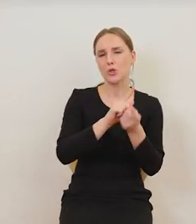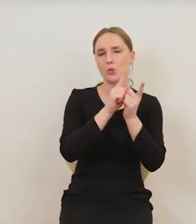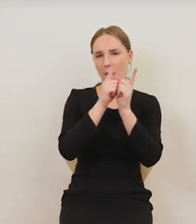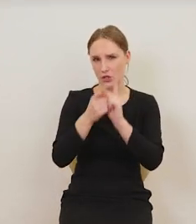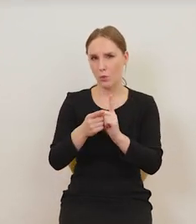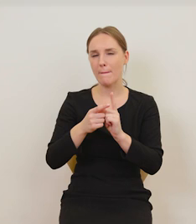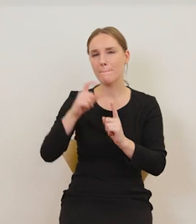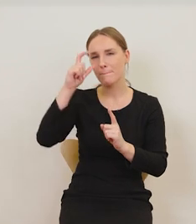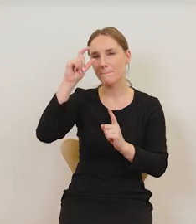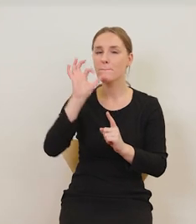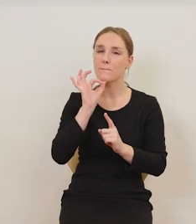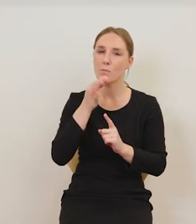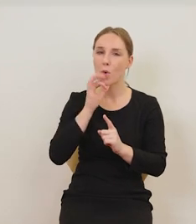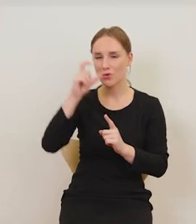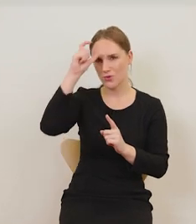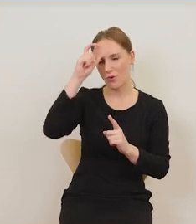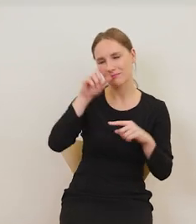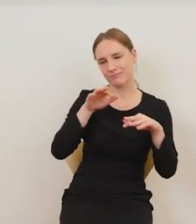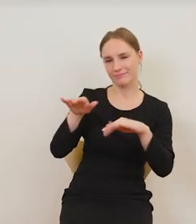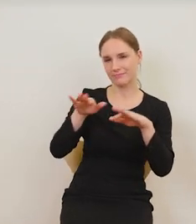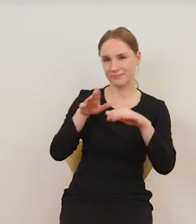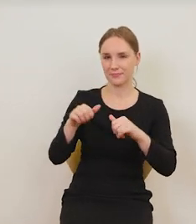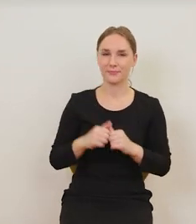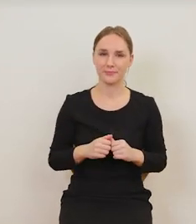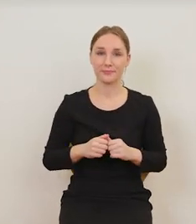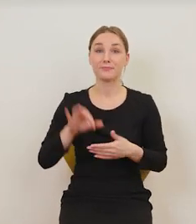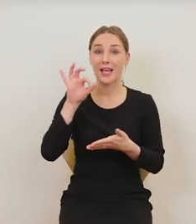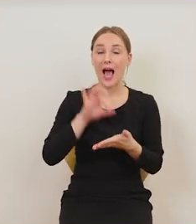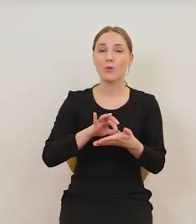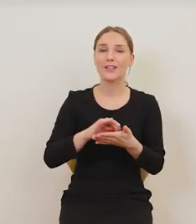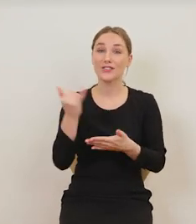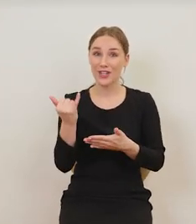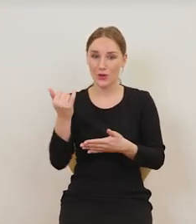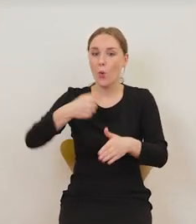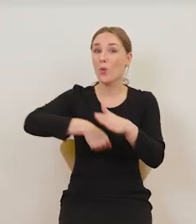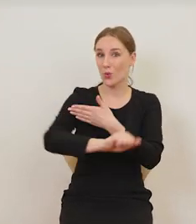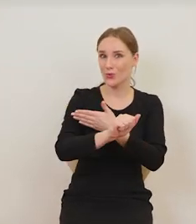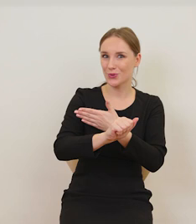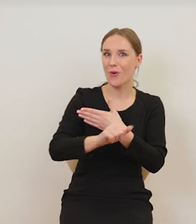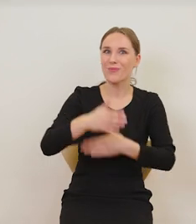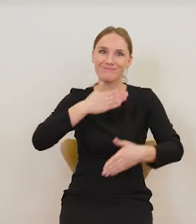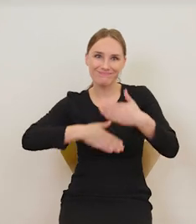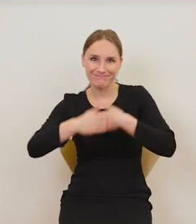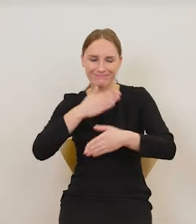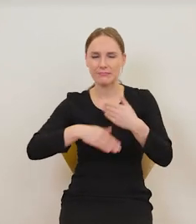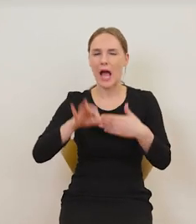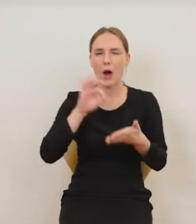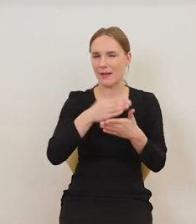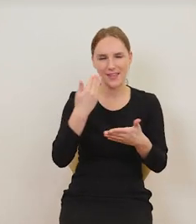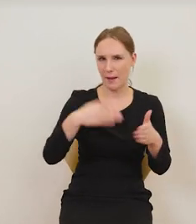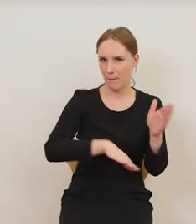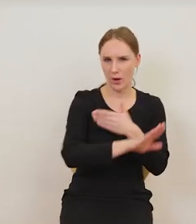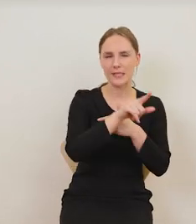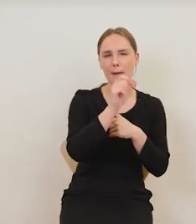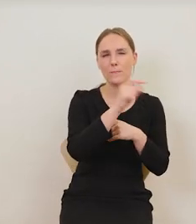nasiąknie. To jest świętowanie nowonarodzonego dziecka. Nie ma tego tutaj pokazanego, tam jest ojciec